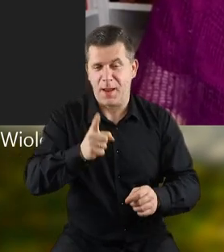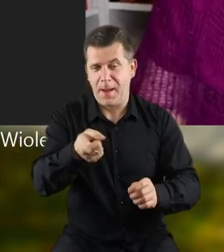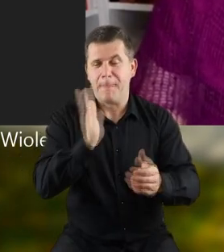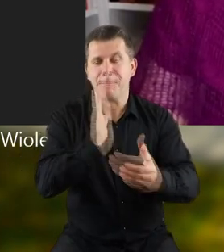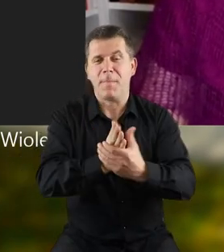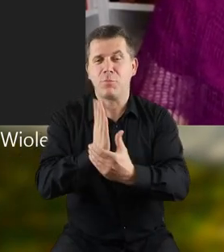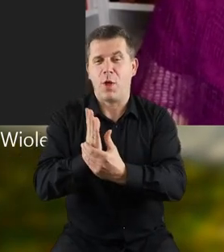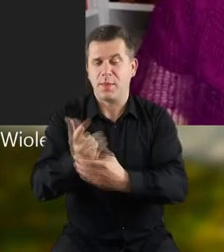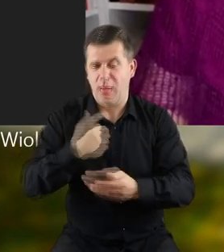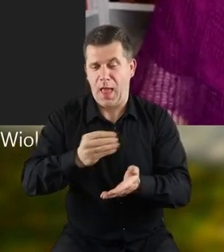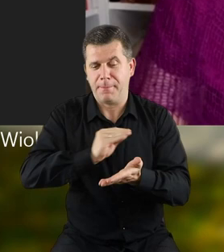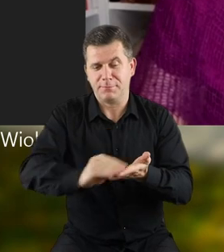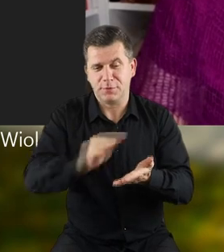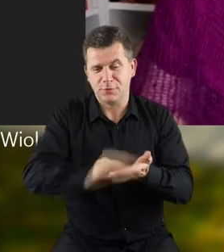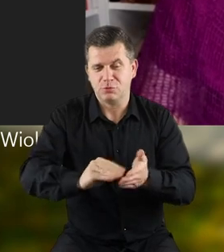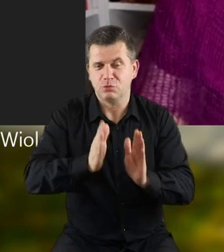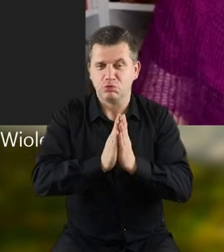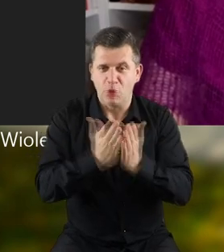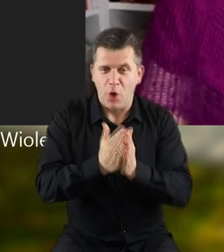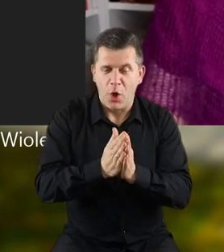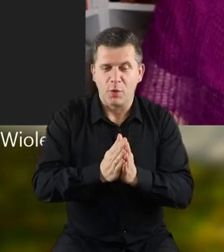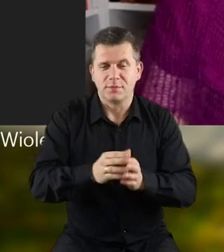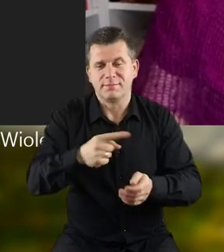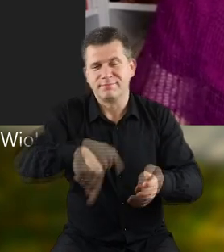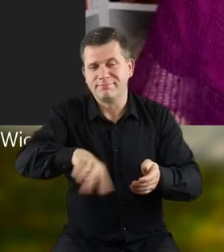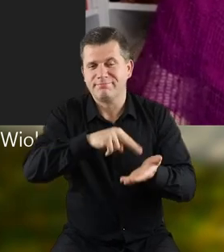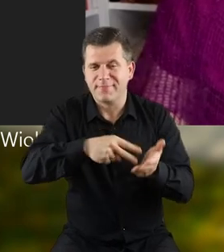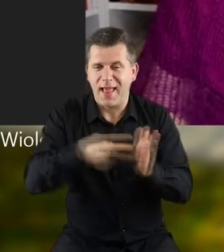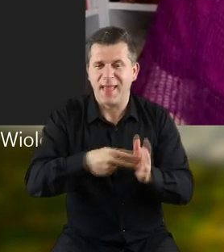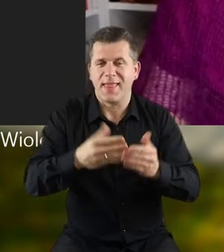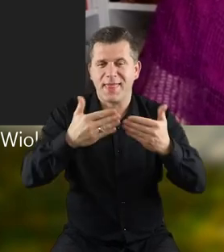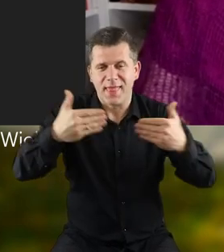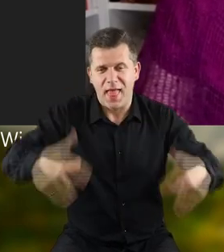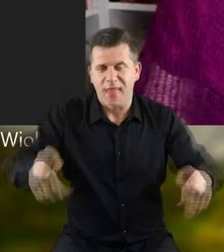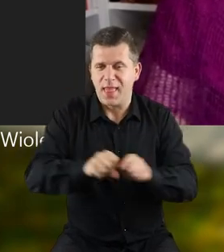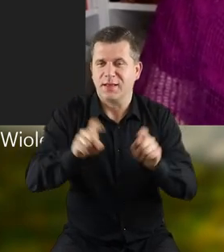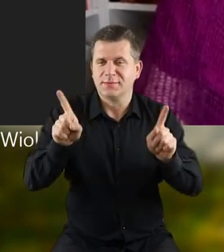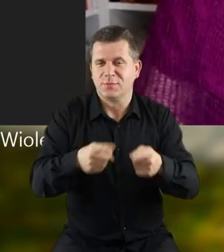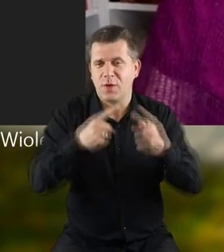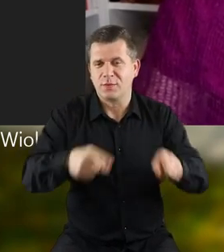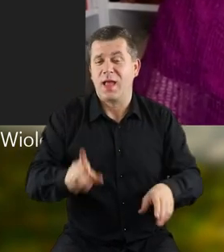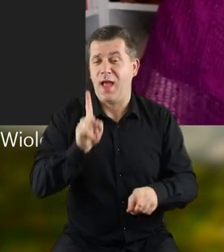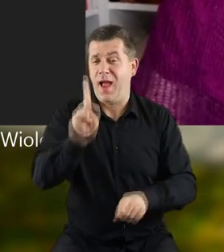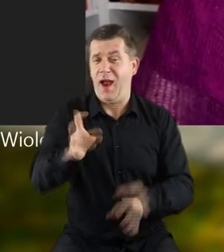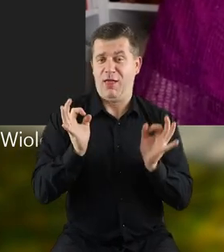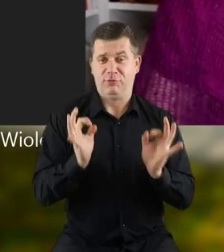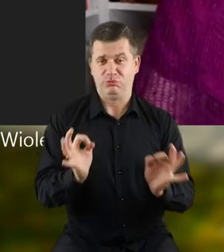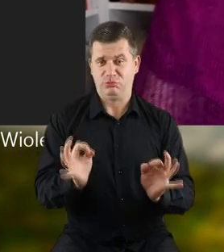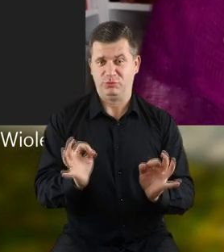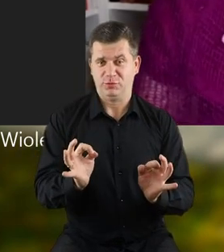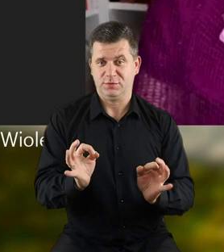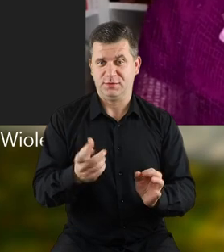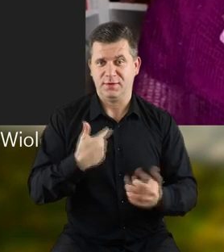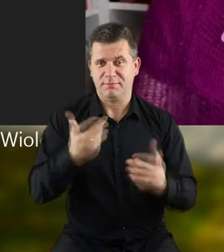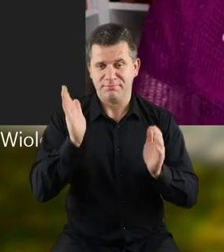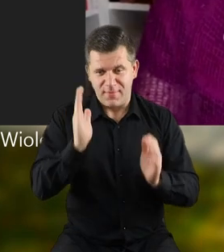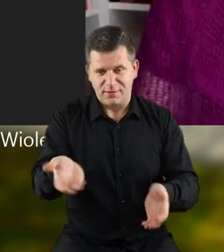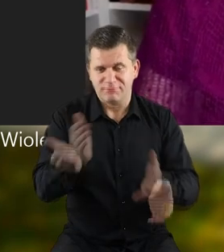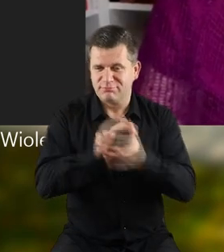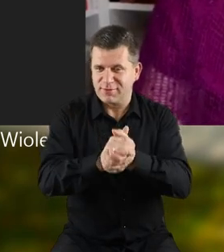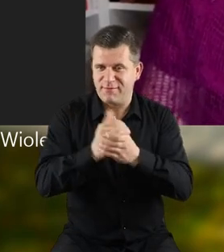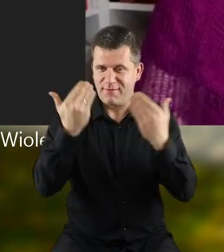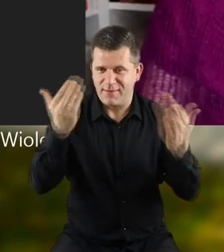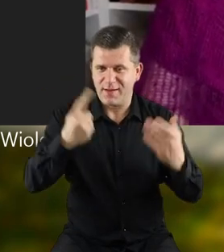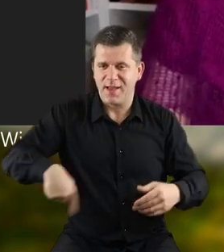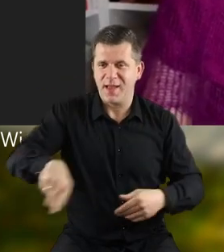z biblioteki, piszę książki, scenariusze, teatralne piosenki, ale pozwólcie, że dzisiaj przywita się